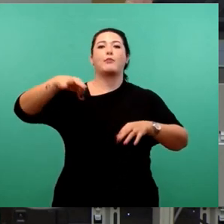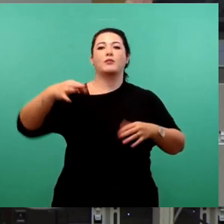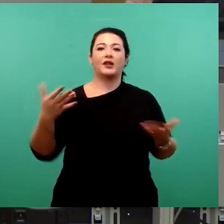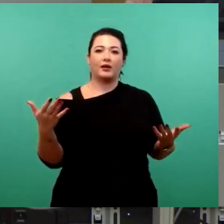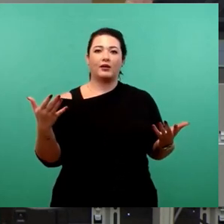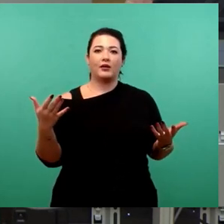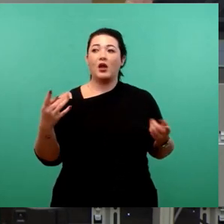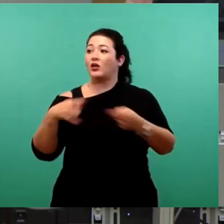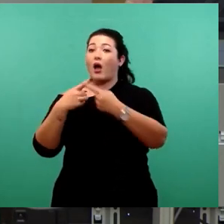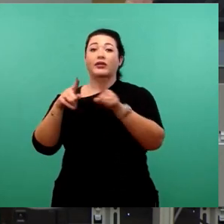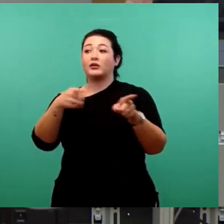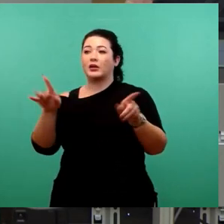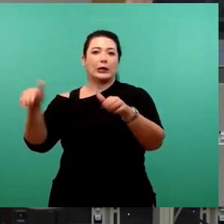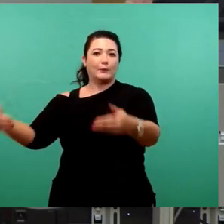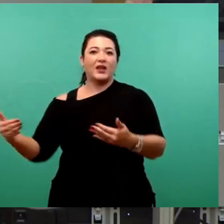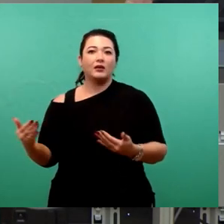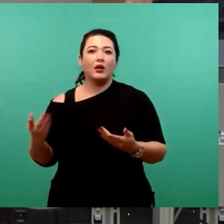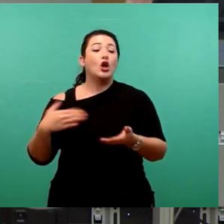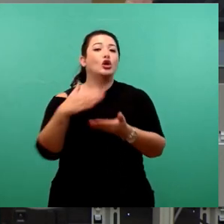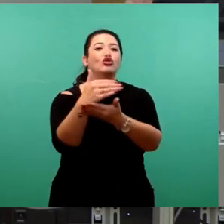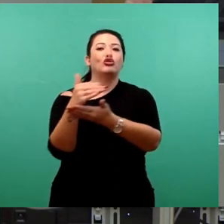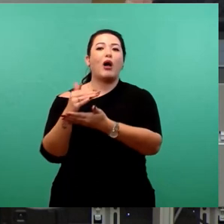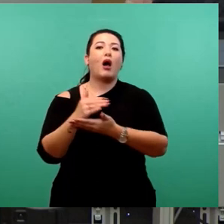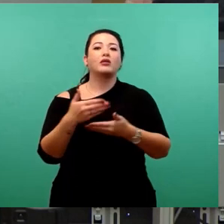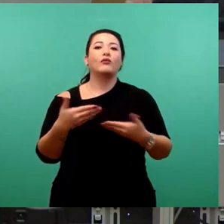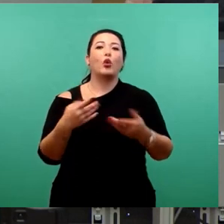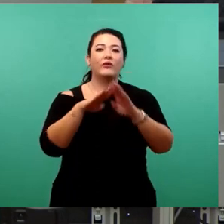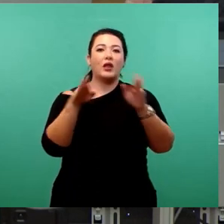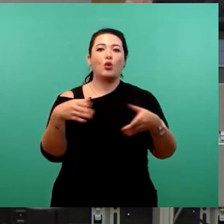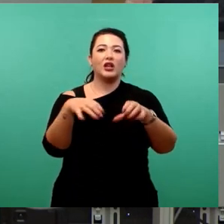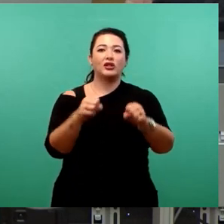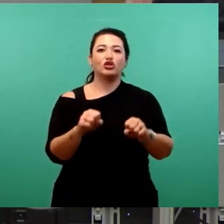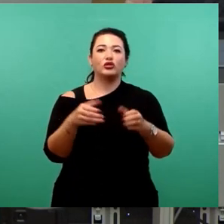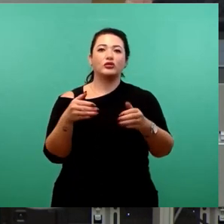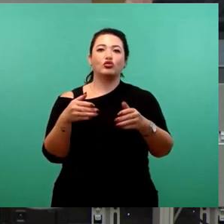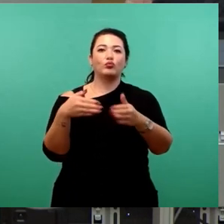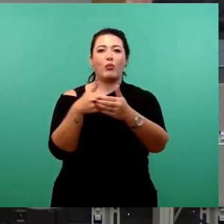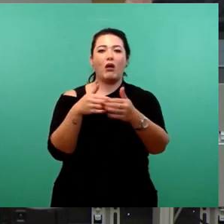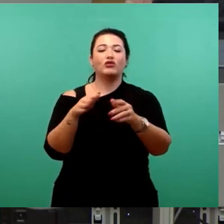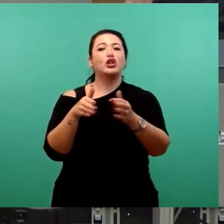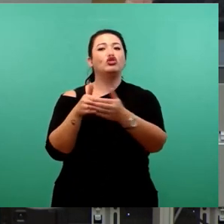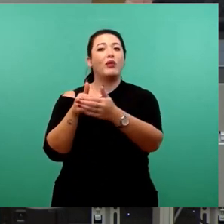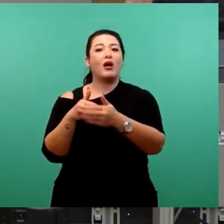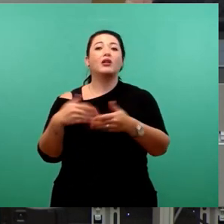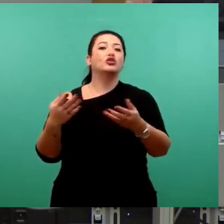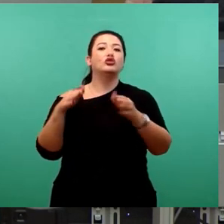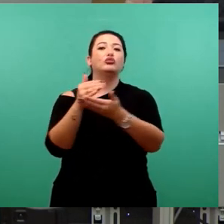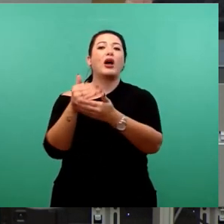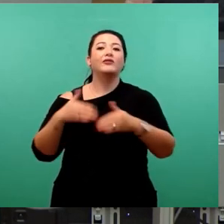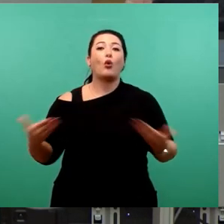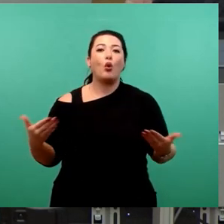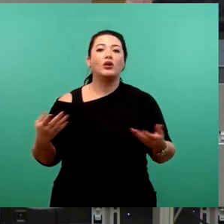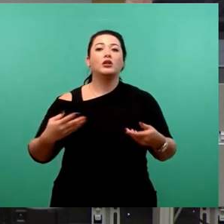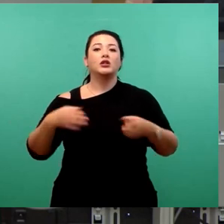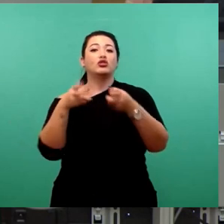Wo wird denn gespart werden bei der nächsten Haushaltssperre? Beim Stadtfest? Beim Stritzelmarkt? Ich glaube